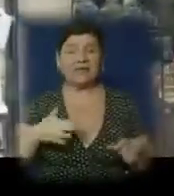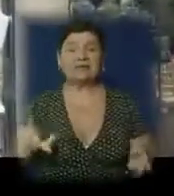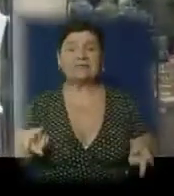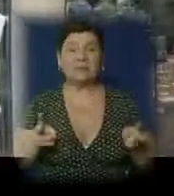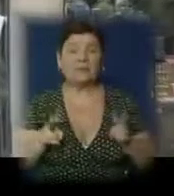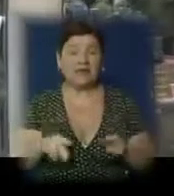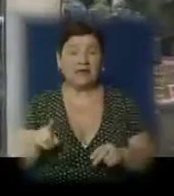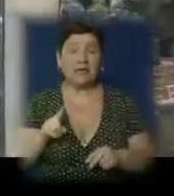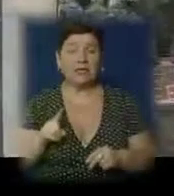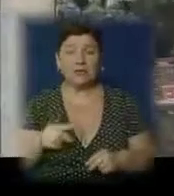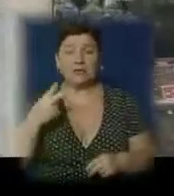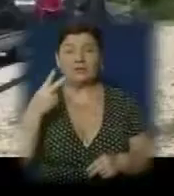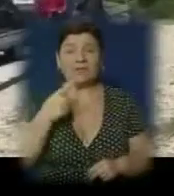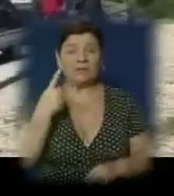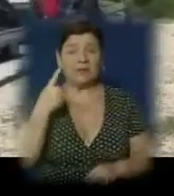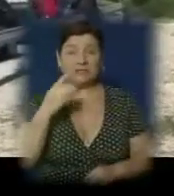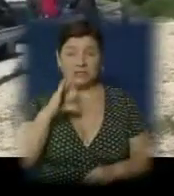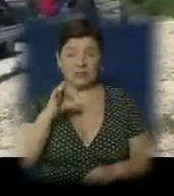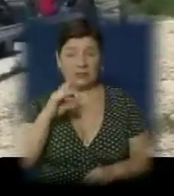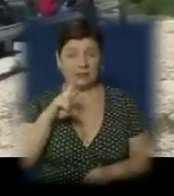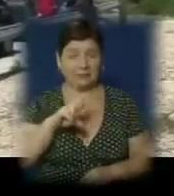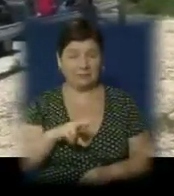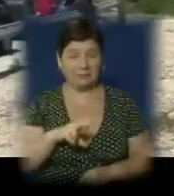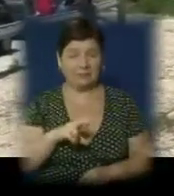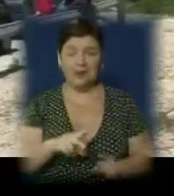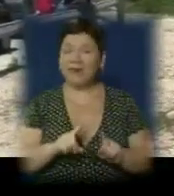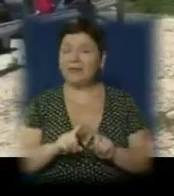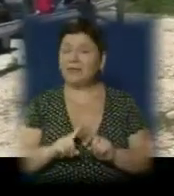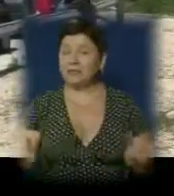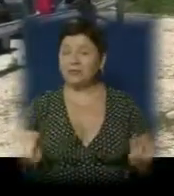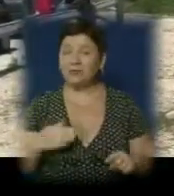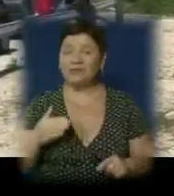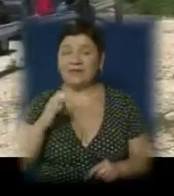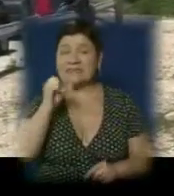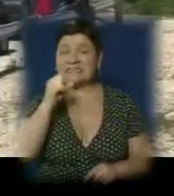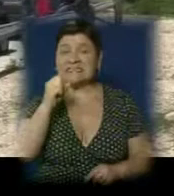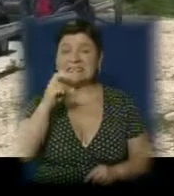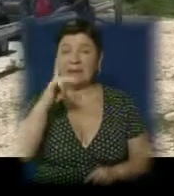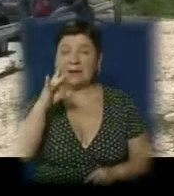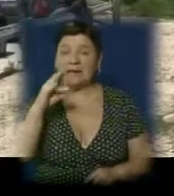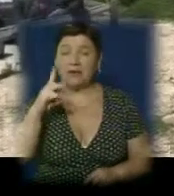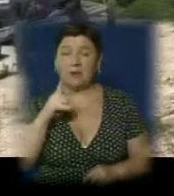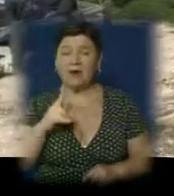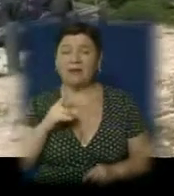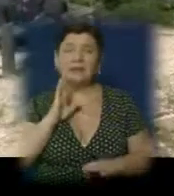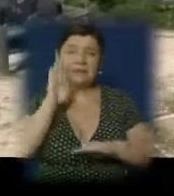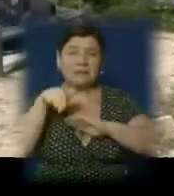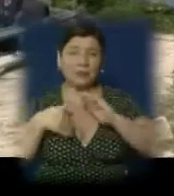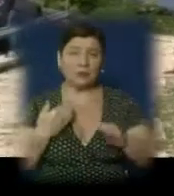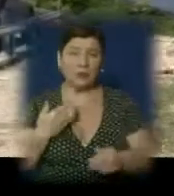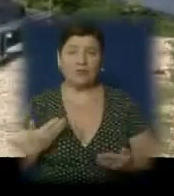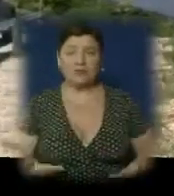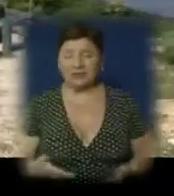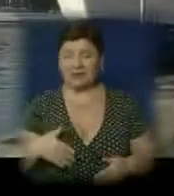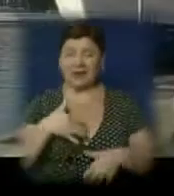про те, що на дворі 21-ше століття. Абсолютно іншою від Сан-Маріно, де цілодобово кипить життя, вони побачили